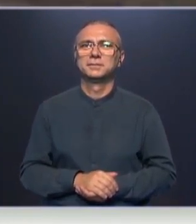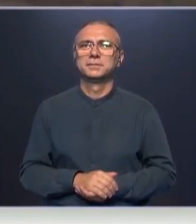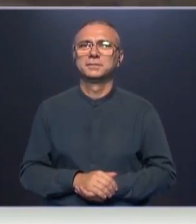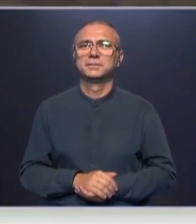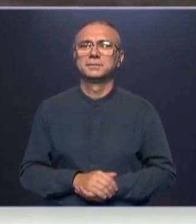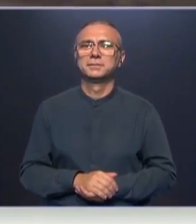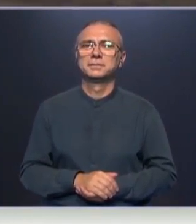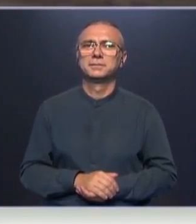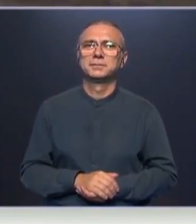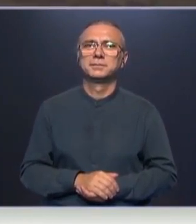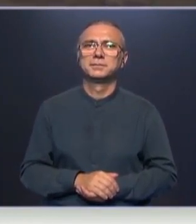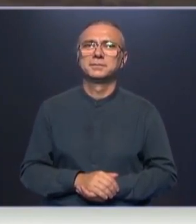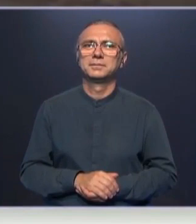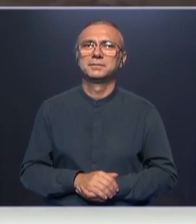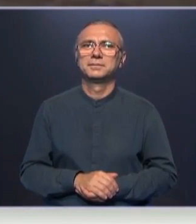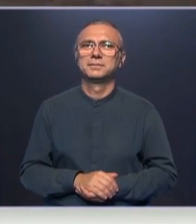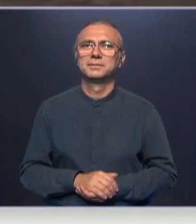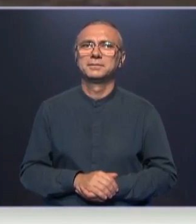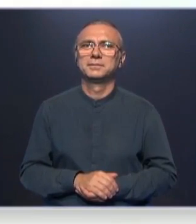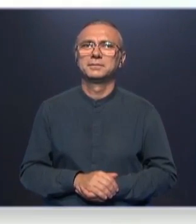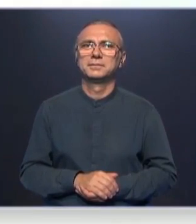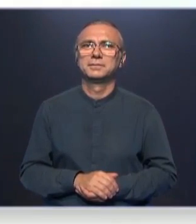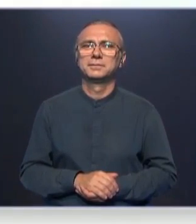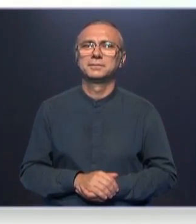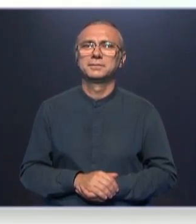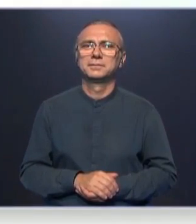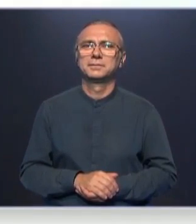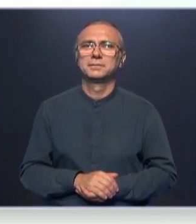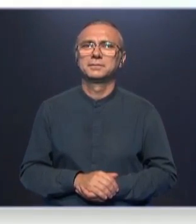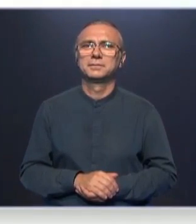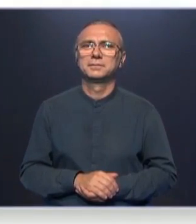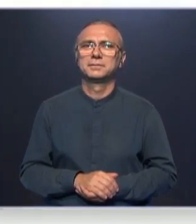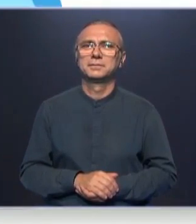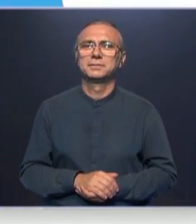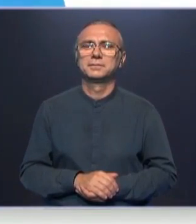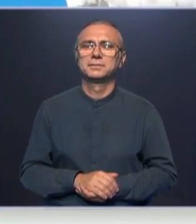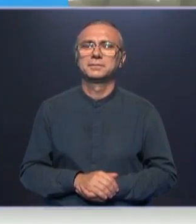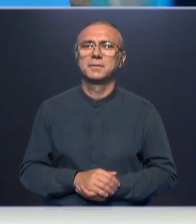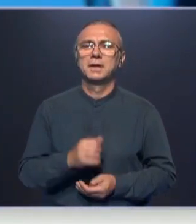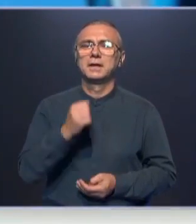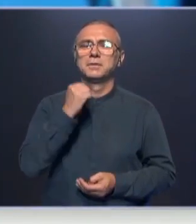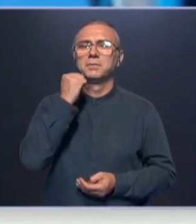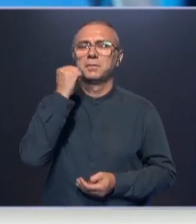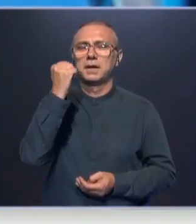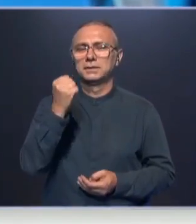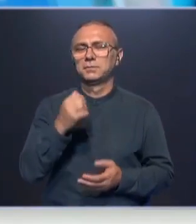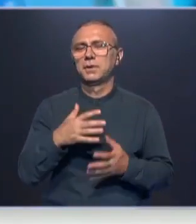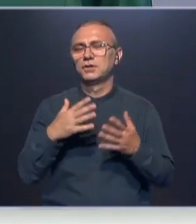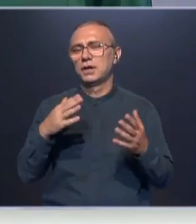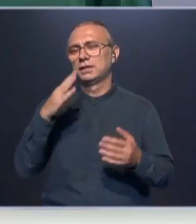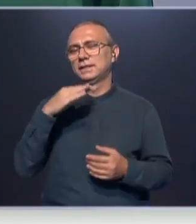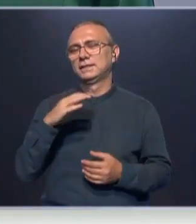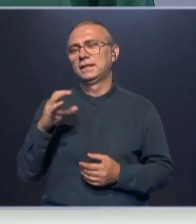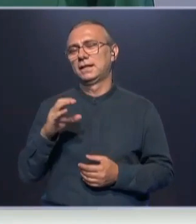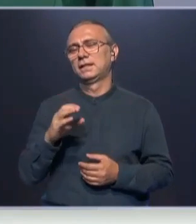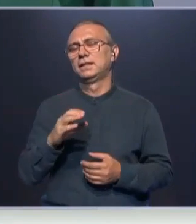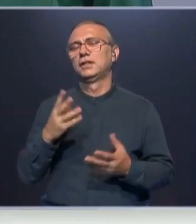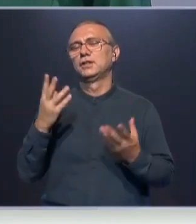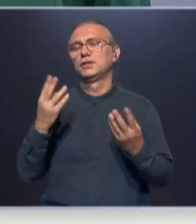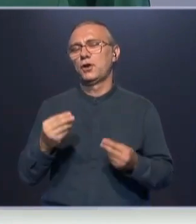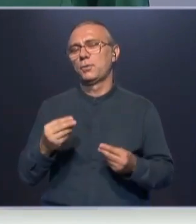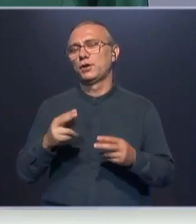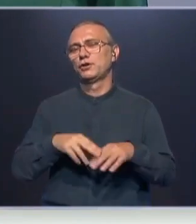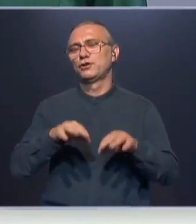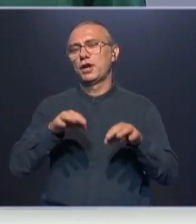прошлое. Знаю и об этом. Спасибо большое, отец Сергий. С днем крещения Руси. С